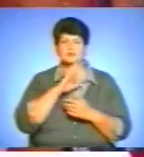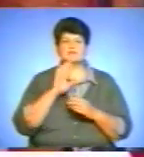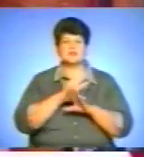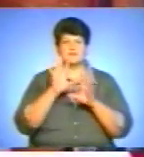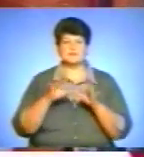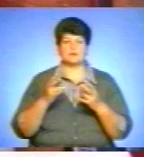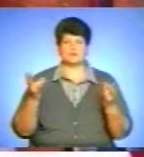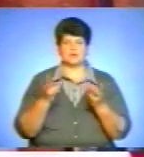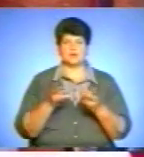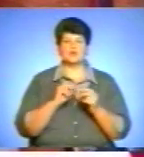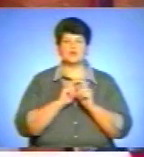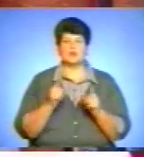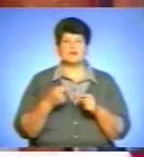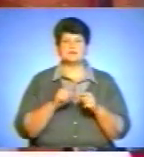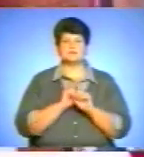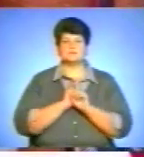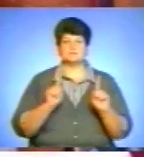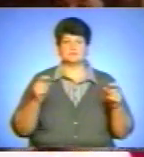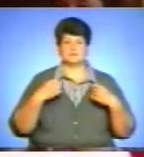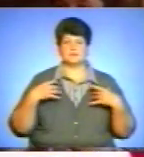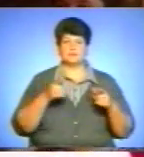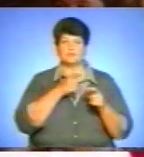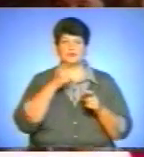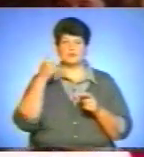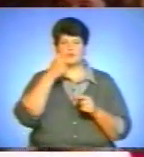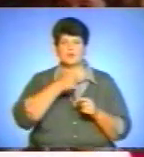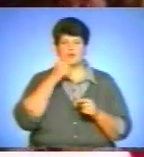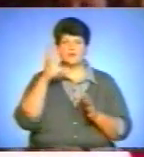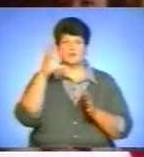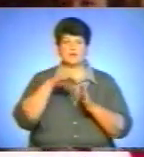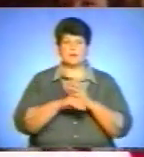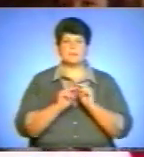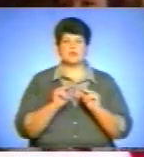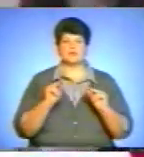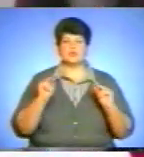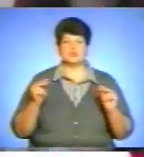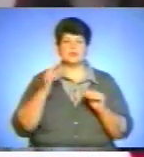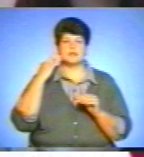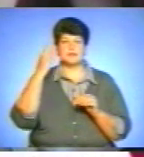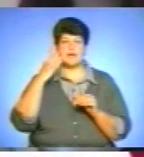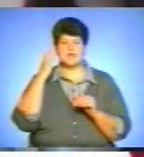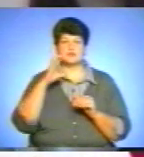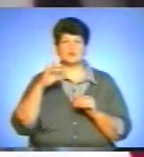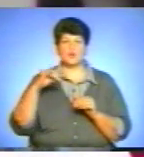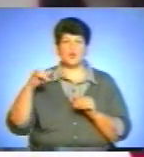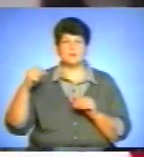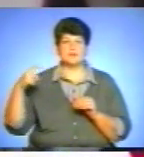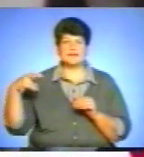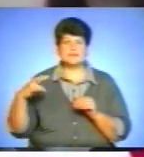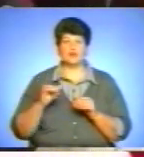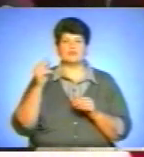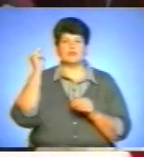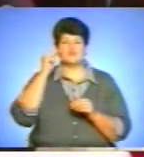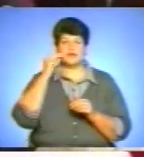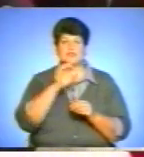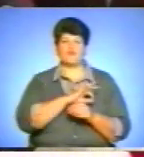Для школи це особливе свято, адже протягом років вони втілюють педагогічні ідеї Сухомлинського у навчанні та вихованні. За його методикою